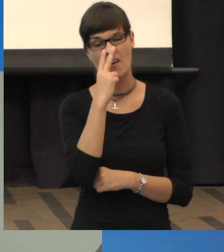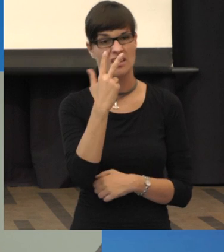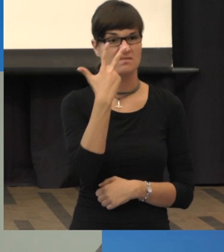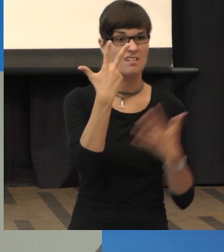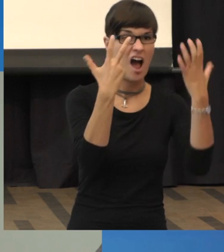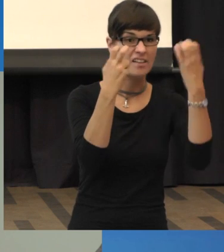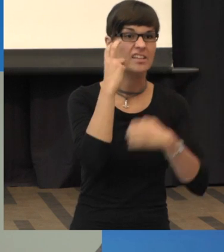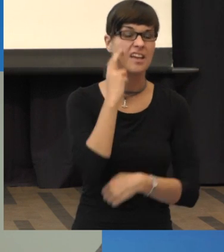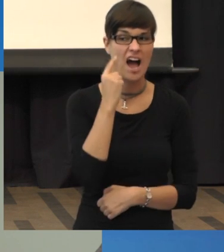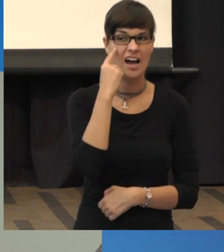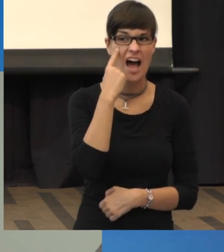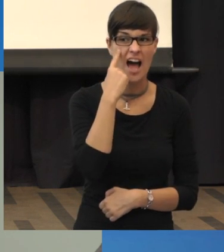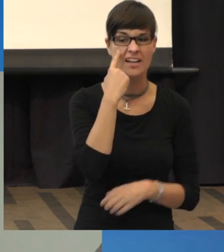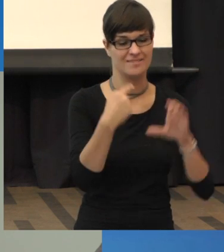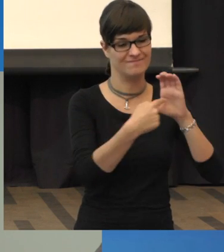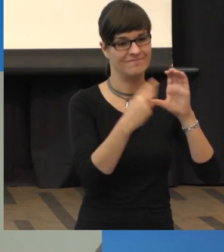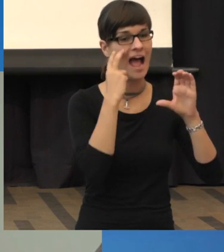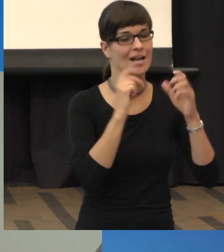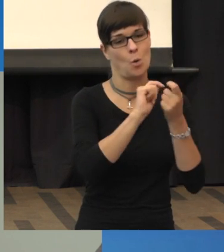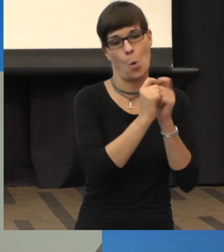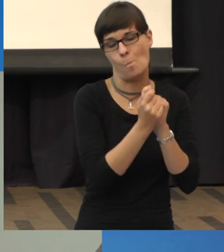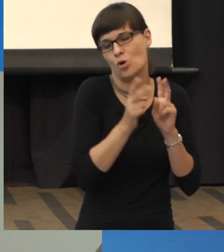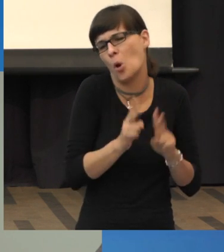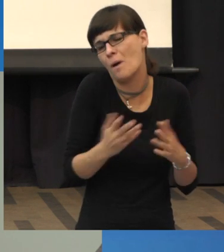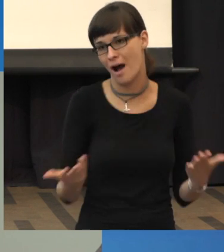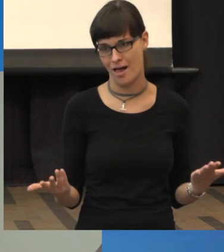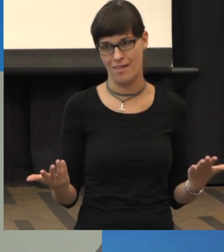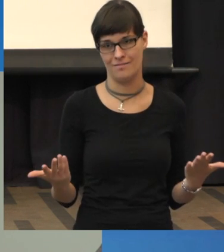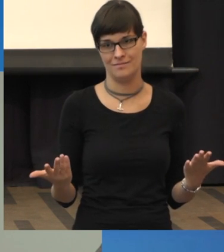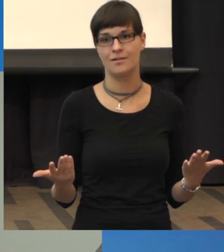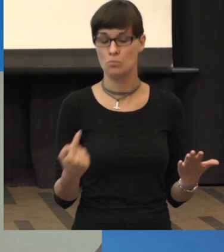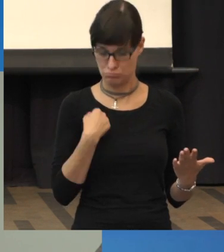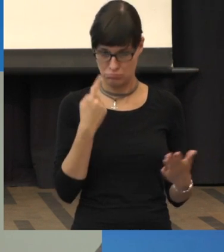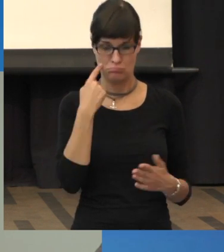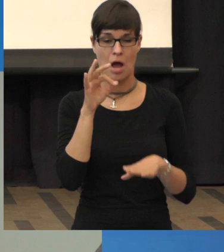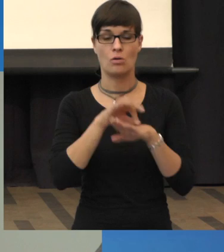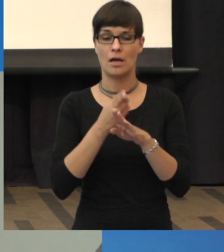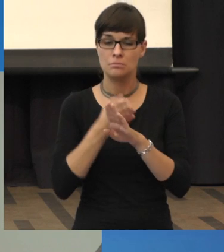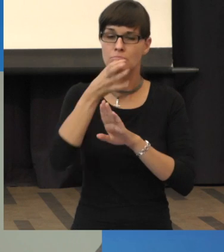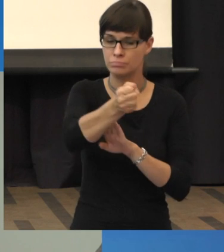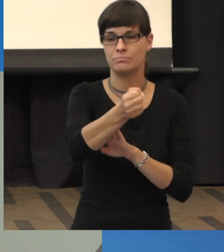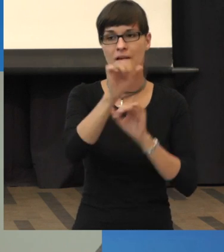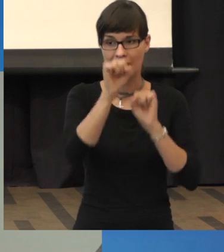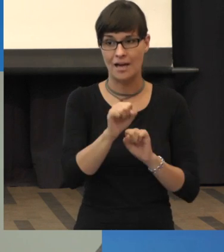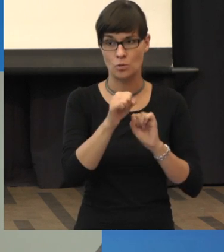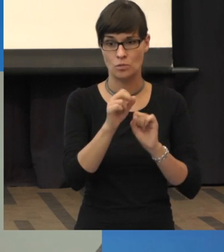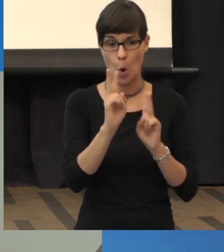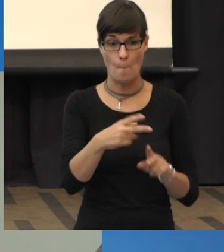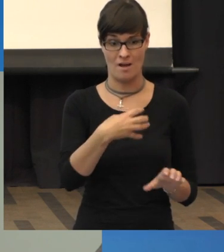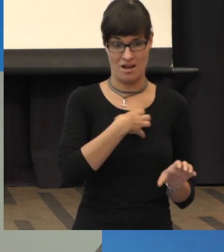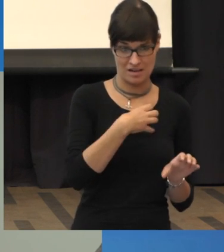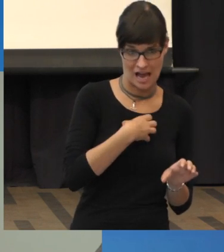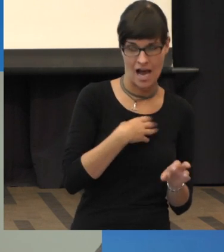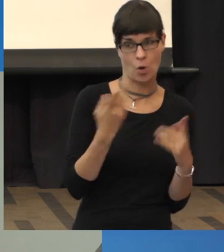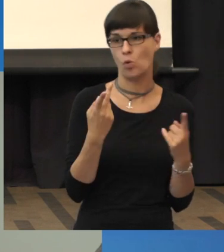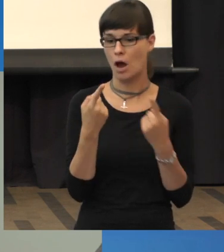20. Sie kriegt Altersveränderungen, die der altersbedingten Makuladegeneration am Anfang ähneln. Also wir haben diese Drusen, die sind